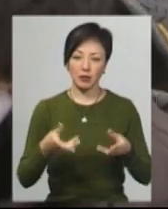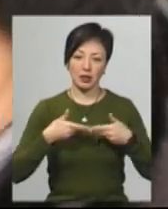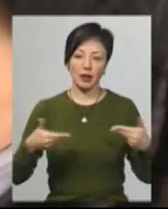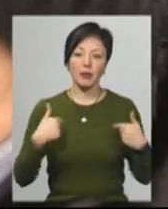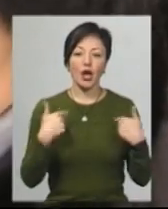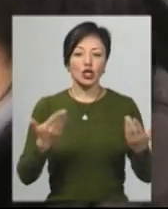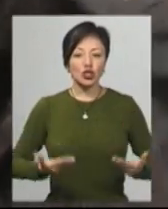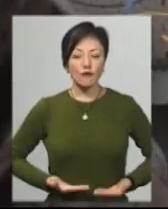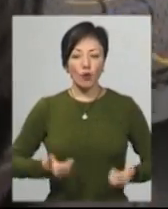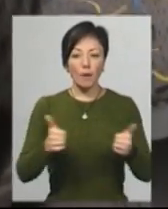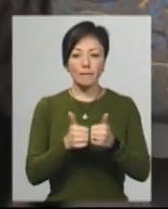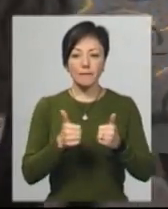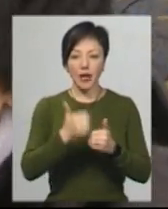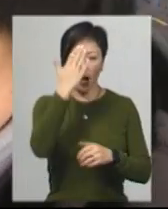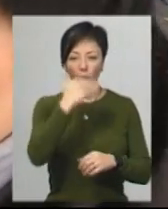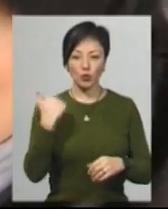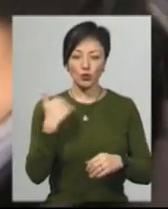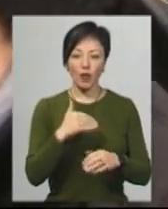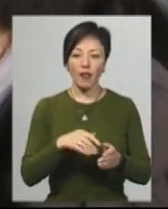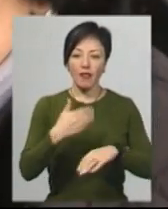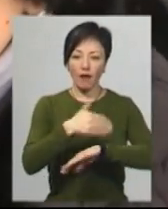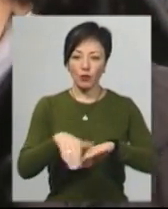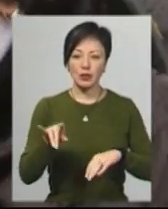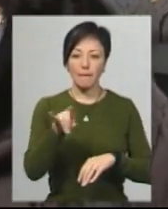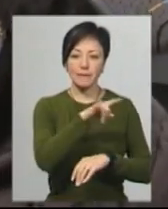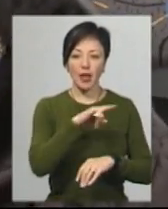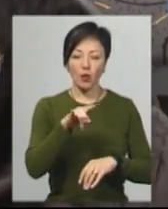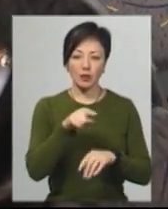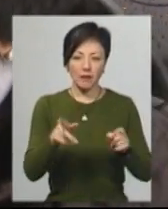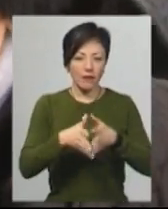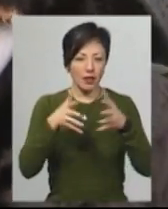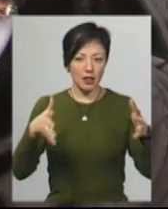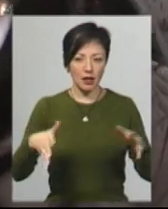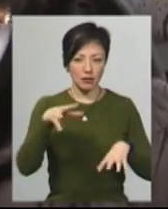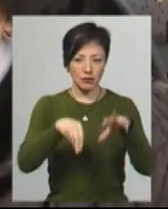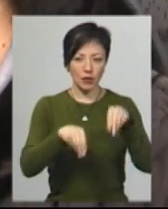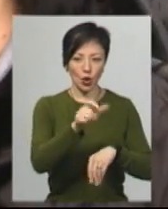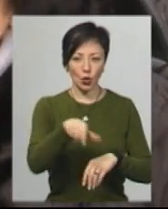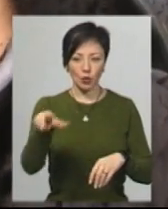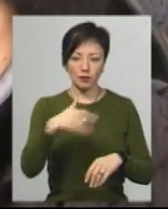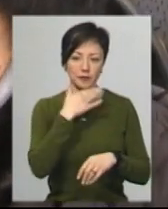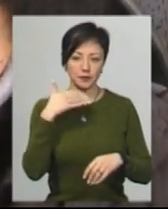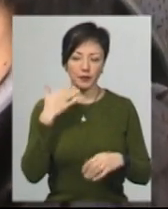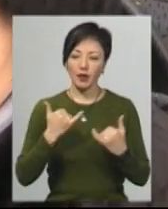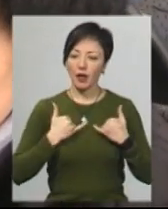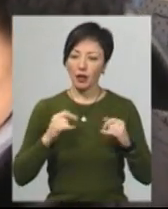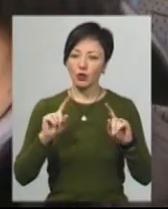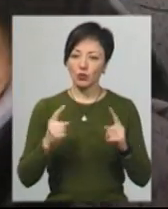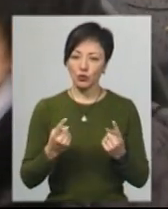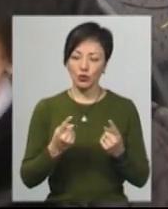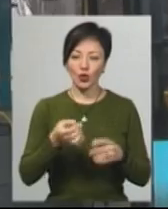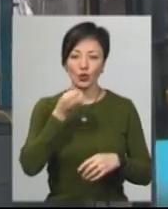Я живу біля костюла, якщо знаєте, на Пілоцькій, то там ж великий масив зараз люди живуть, так що для нас це дуже